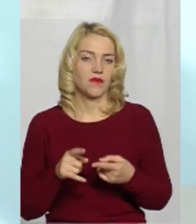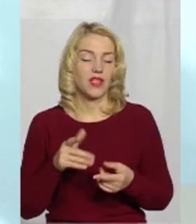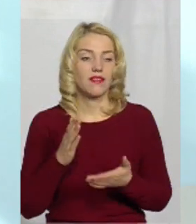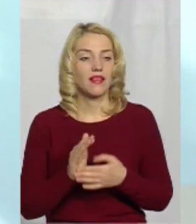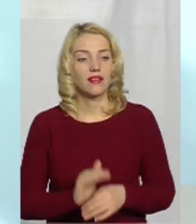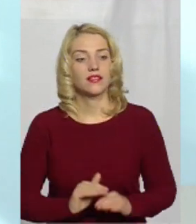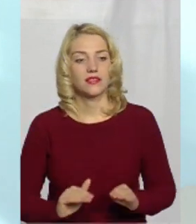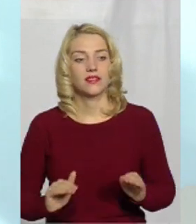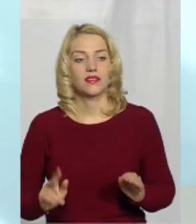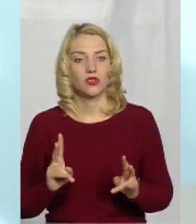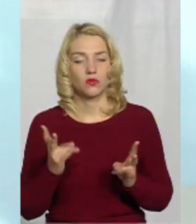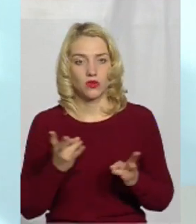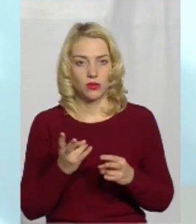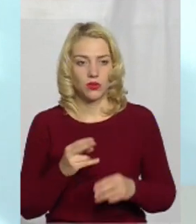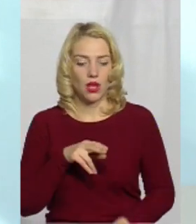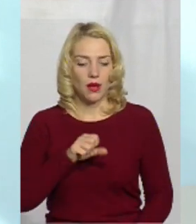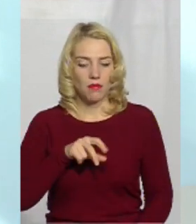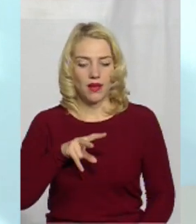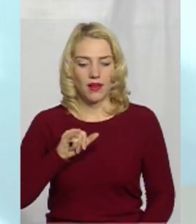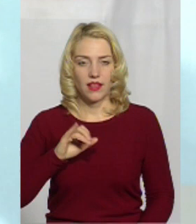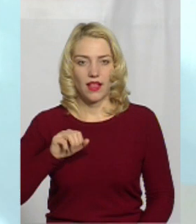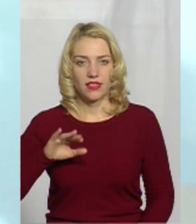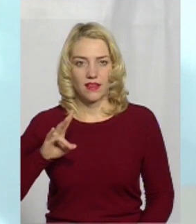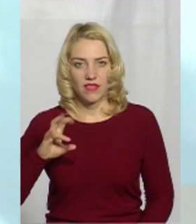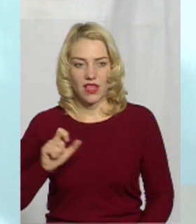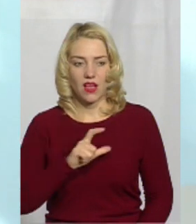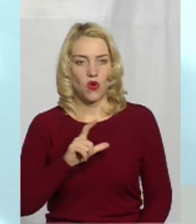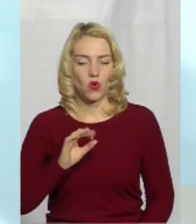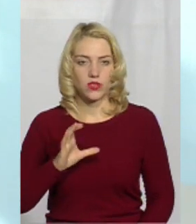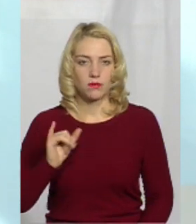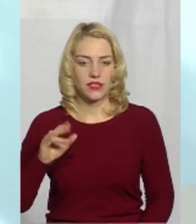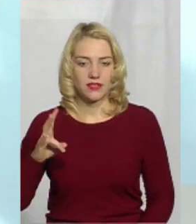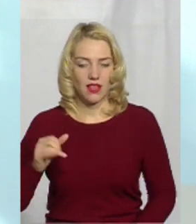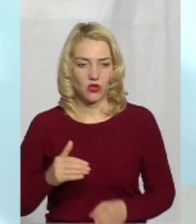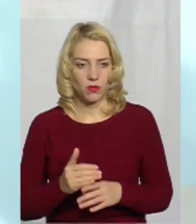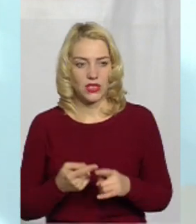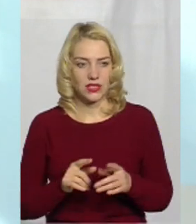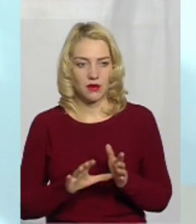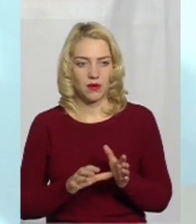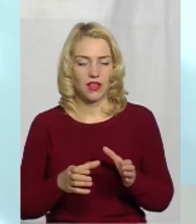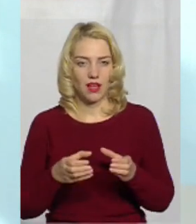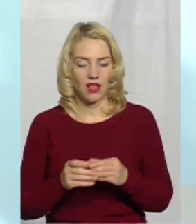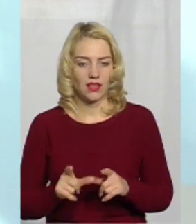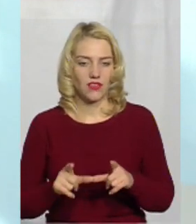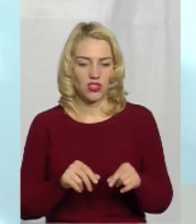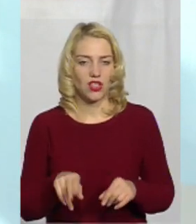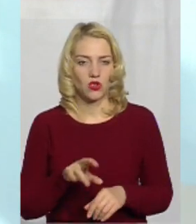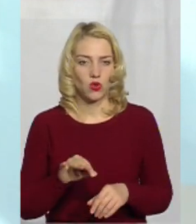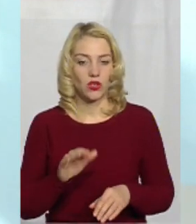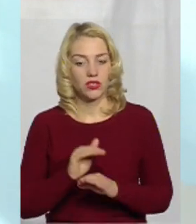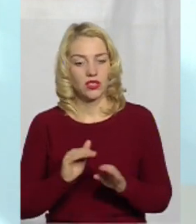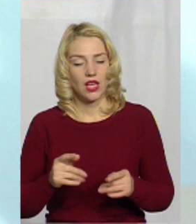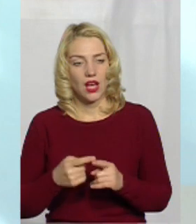в нас ще й діти, які потребують паліативної хосписної допомоги. Ну, і наразі ця ж сама бригада виїжджає і до дітей.